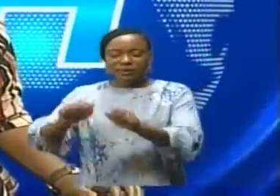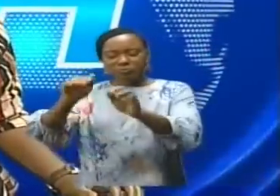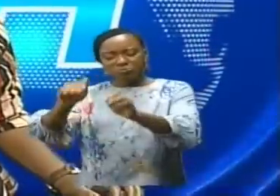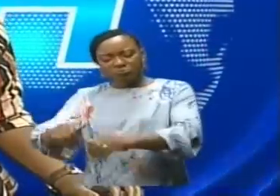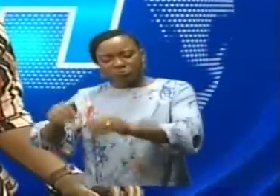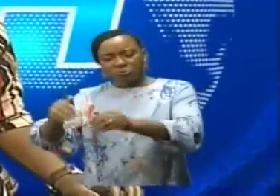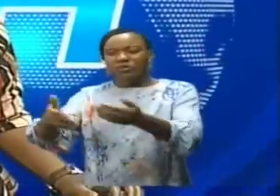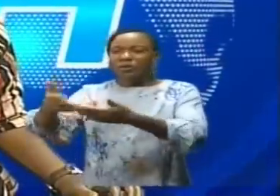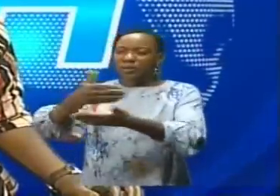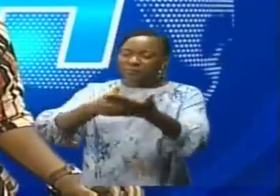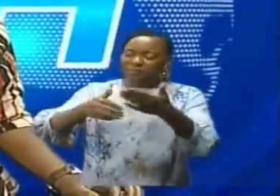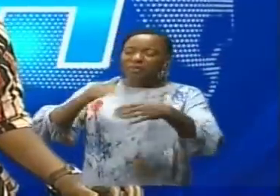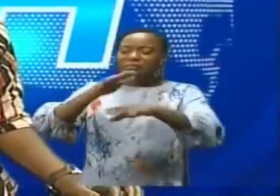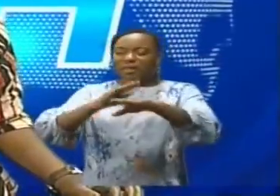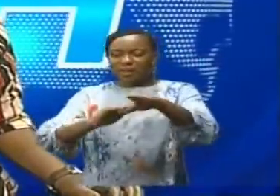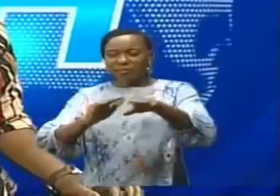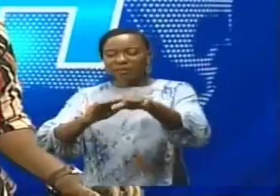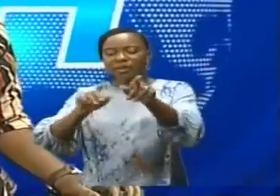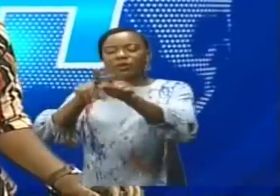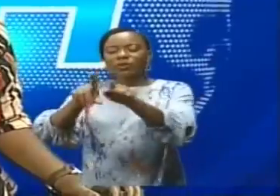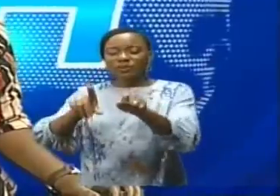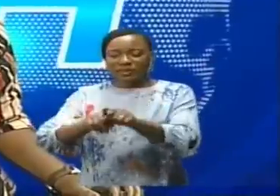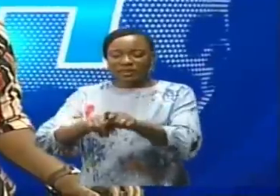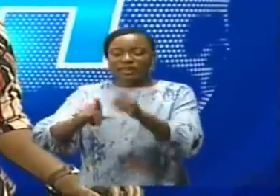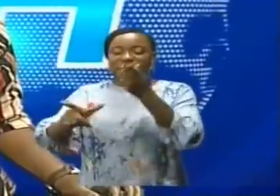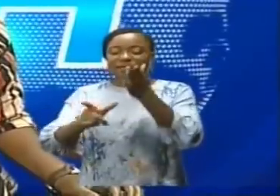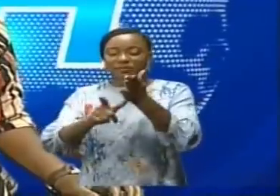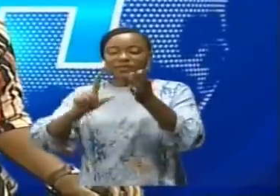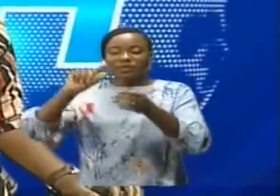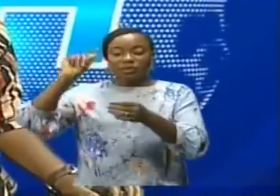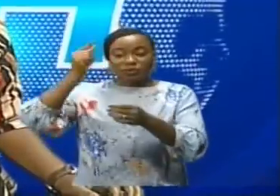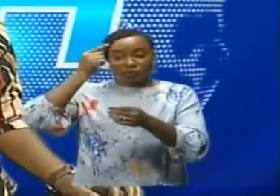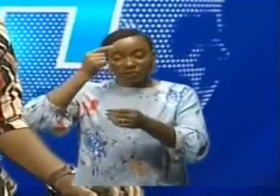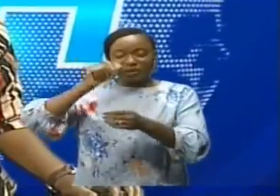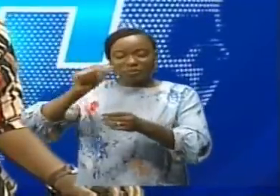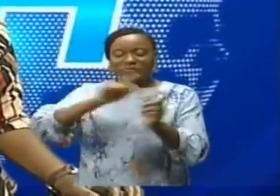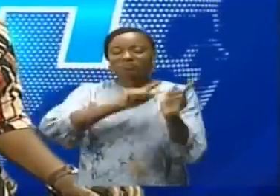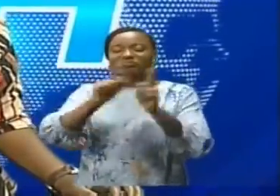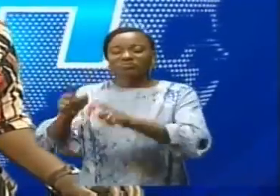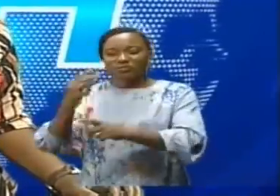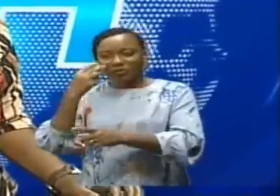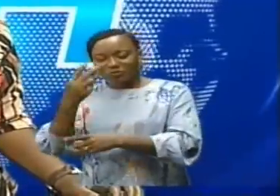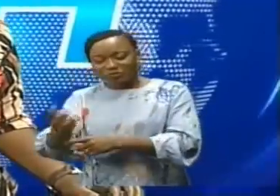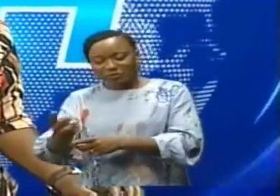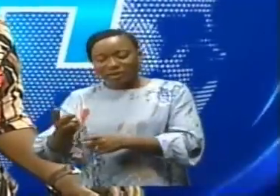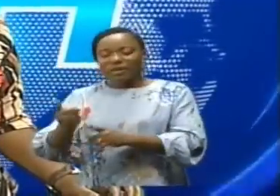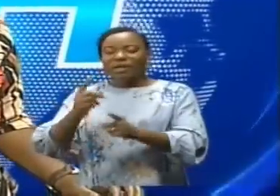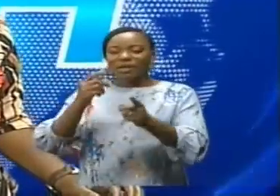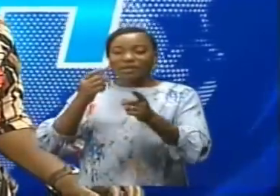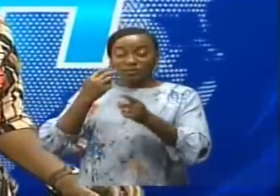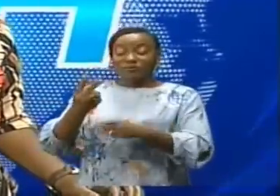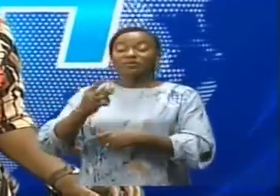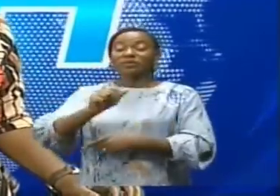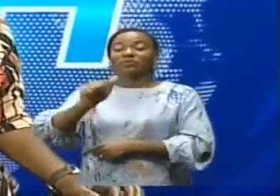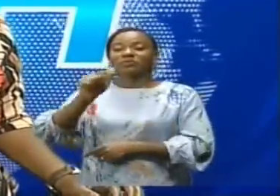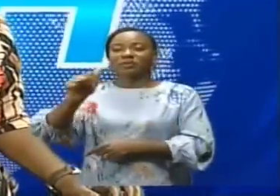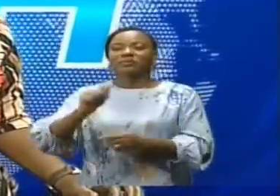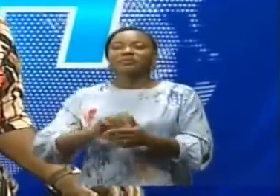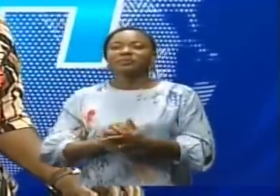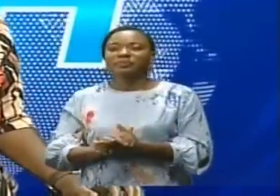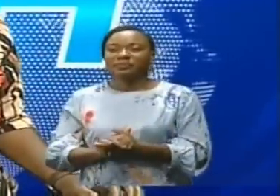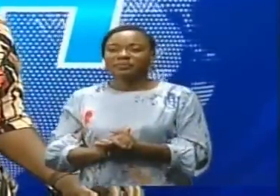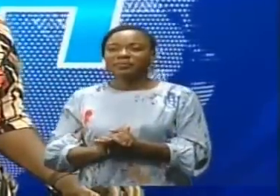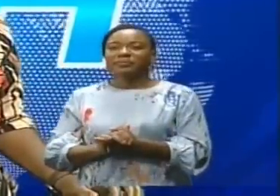Le vice-gouverneur de l'Itoury est allé sur place pour s'enquérir de la réalité. Images et commentaires de nos reporters de la